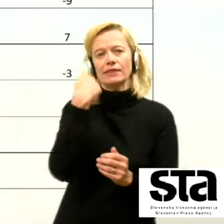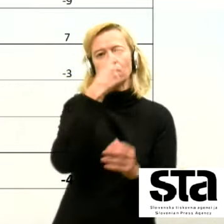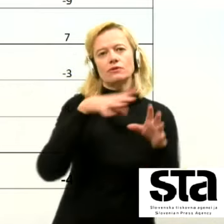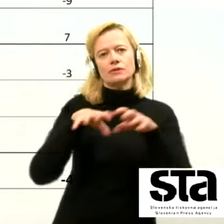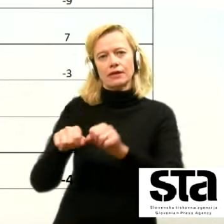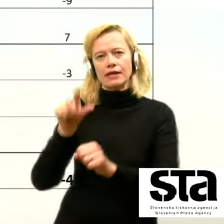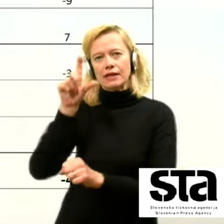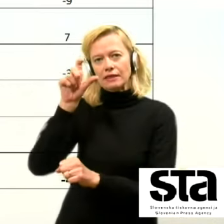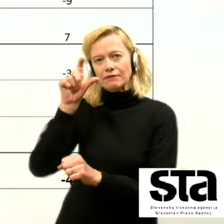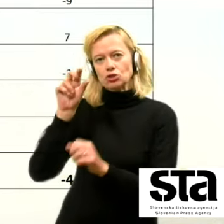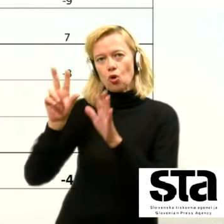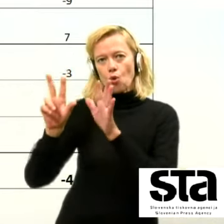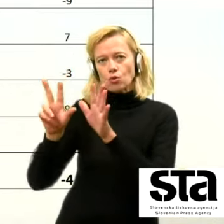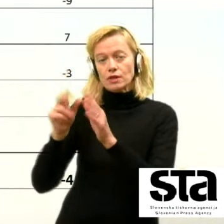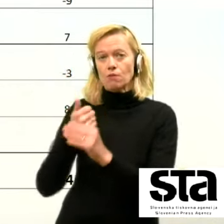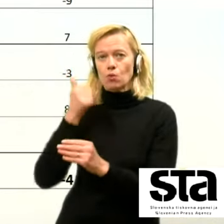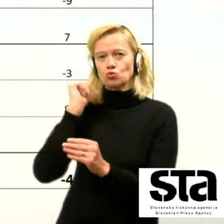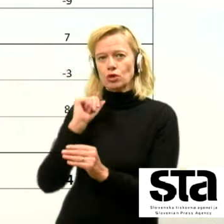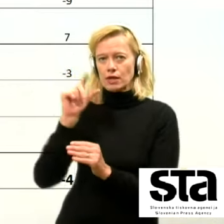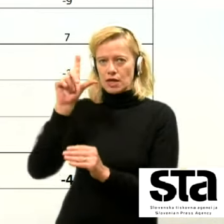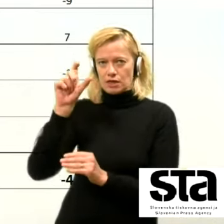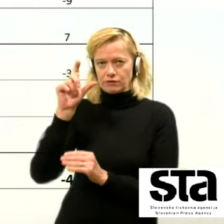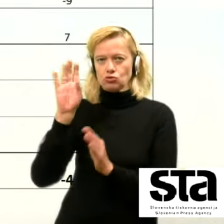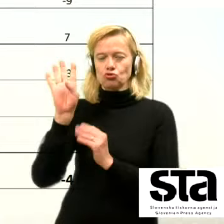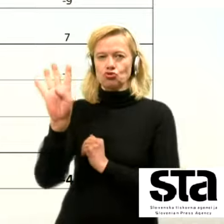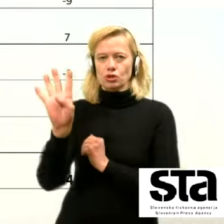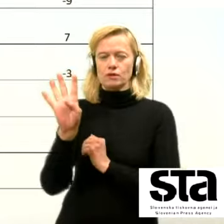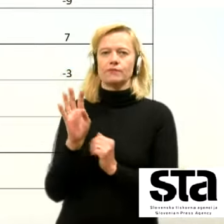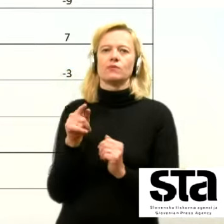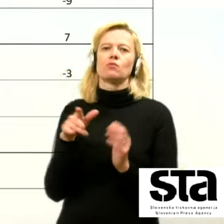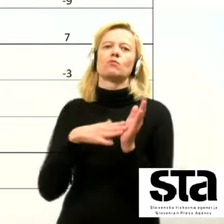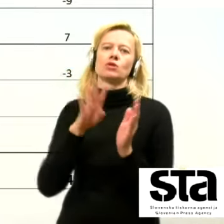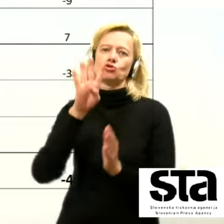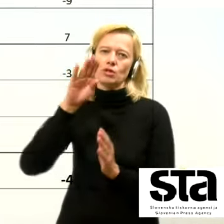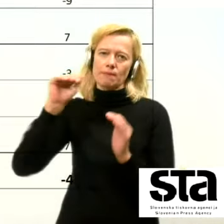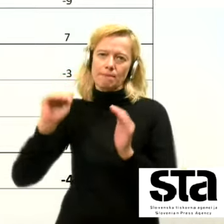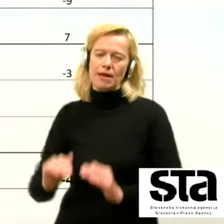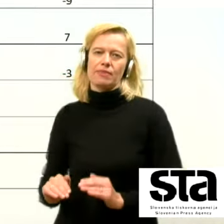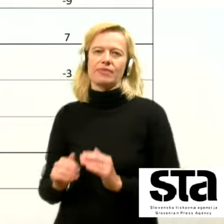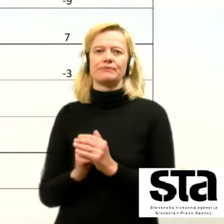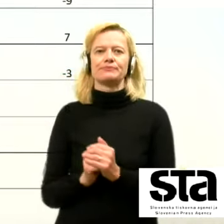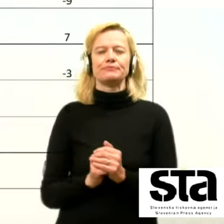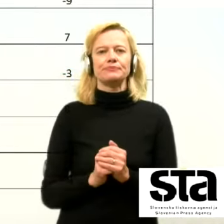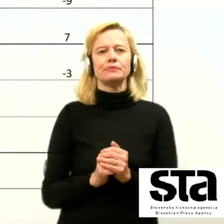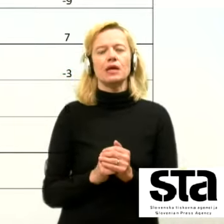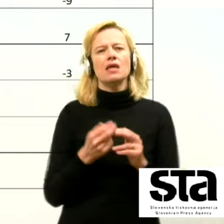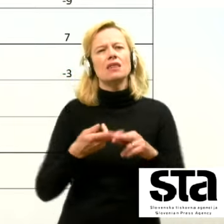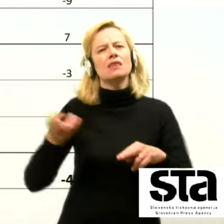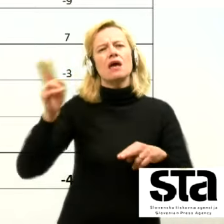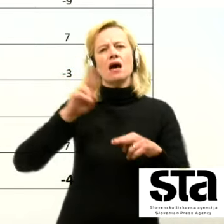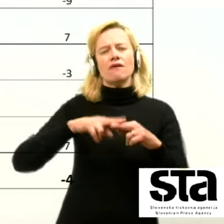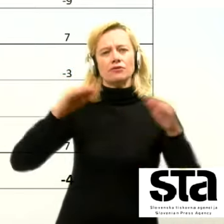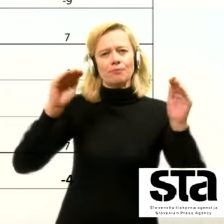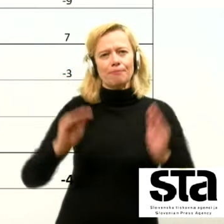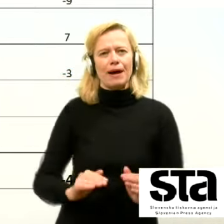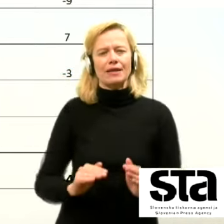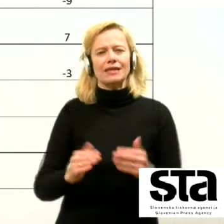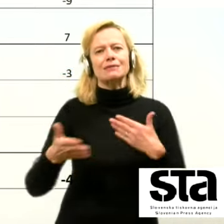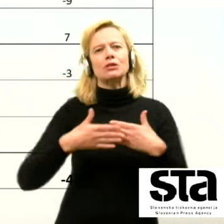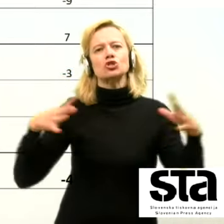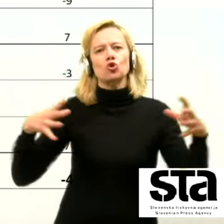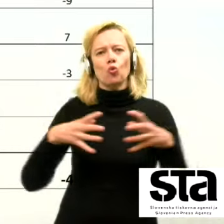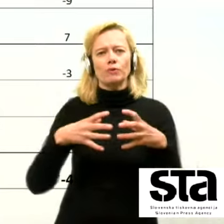zasedenjih 208, včeraj 204, torej štiri manj. Največji padec pa je pri skupnem